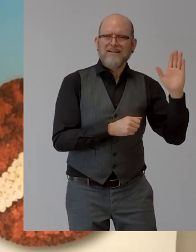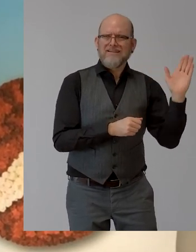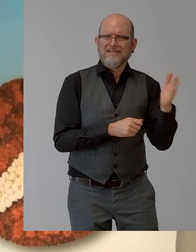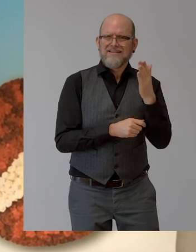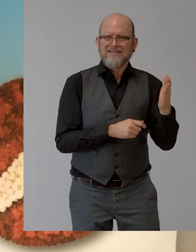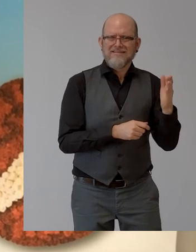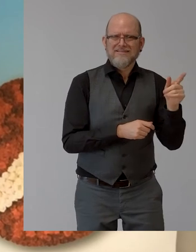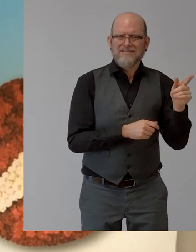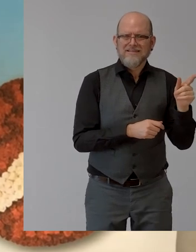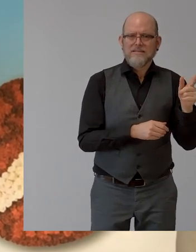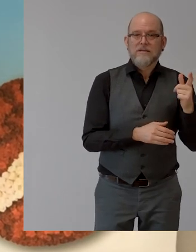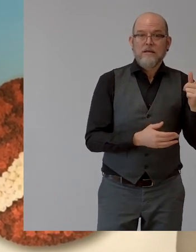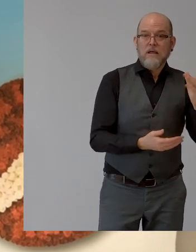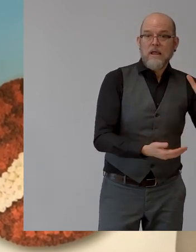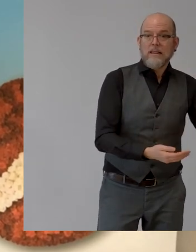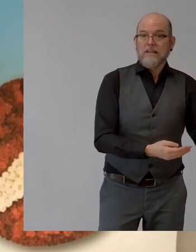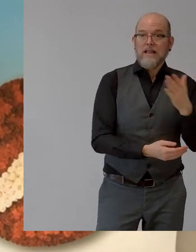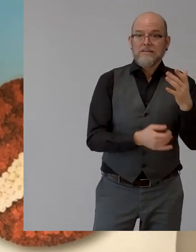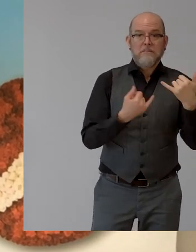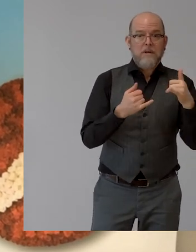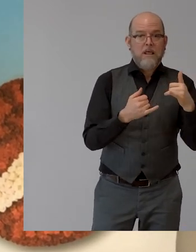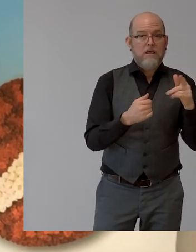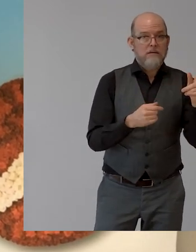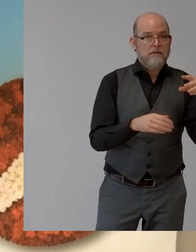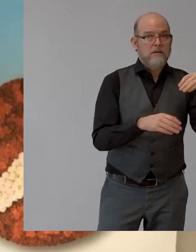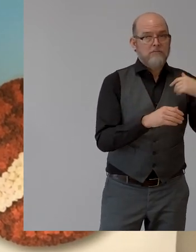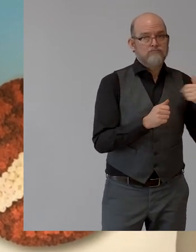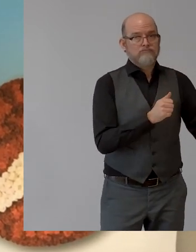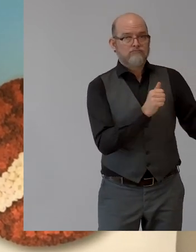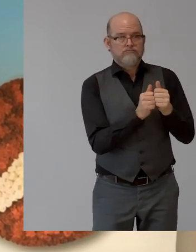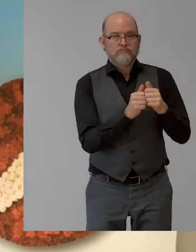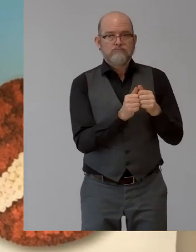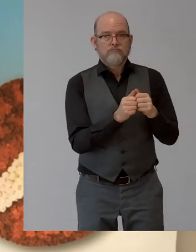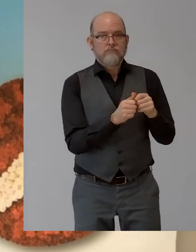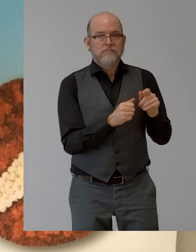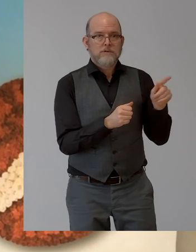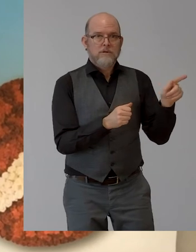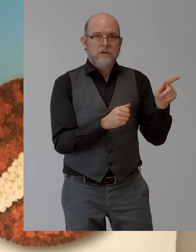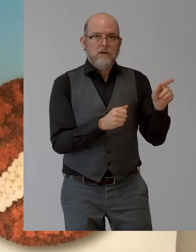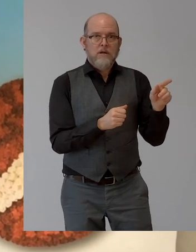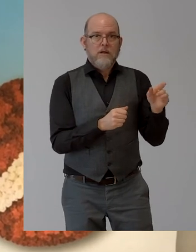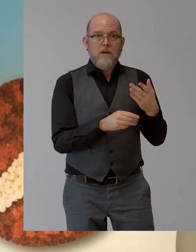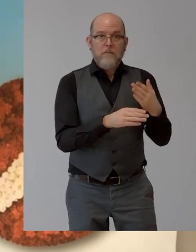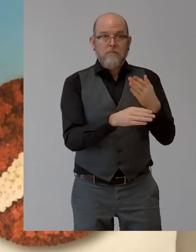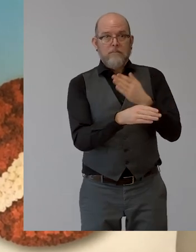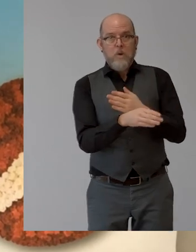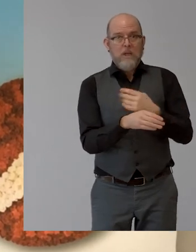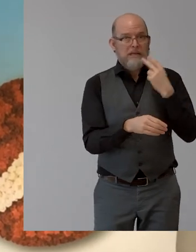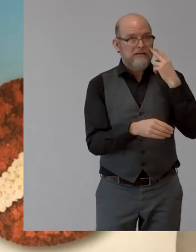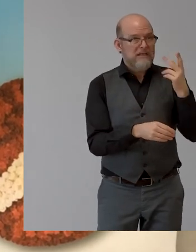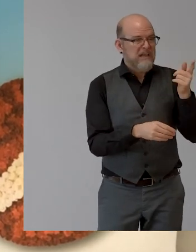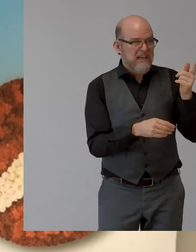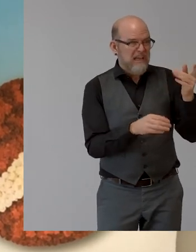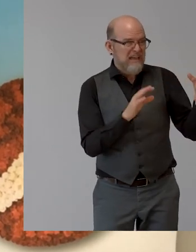top 20. So, honestly, before, probably, we were not brave or comfortable